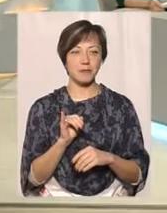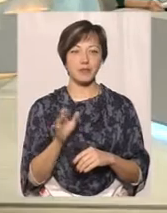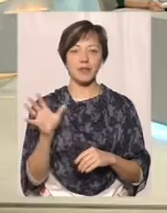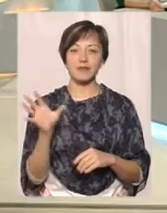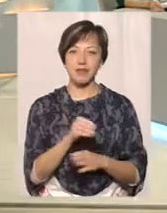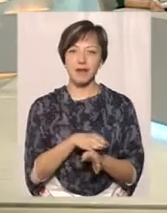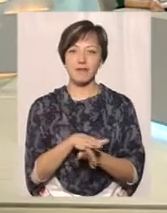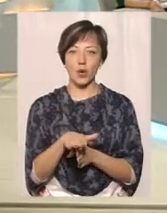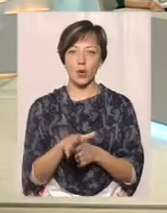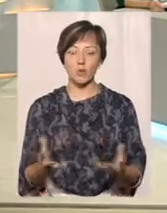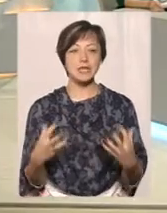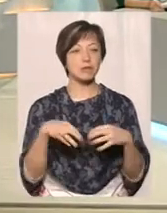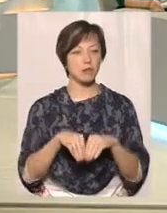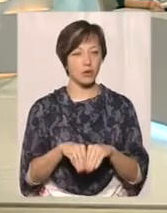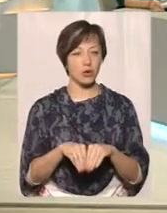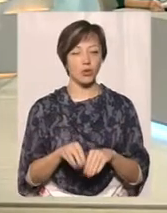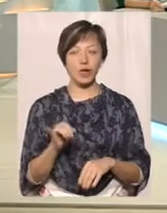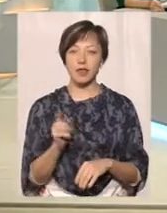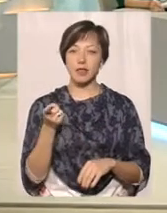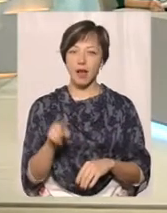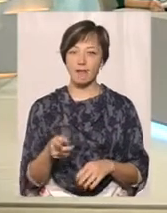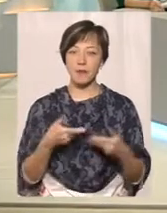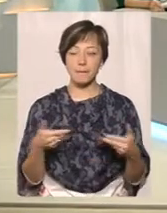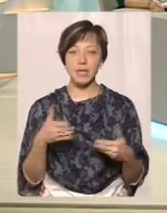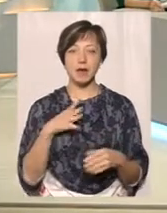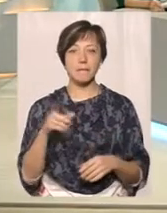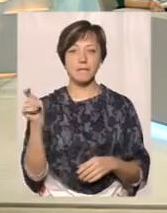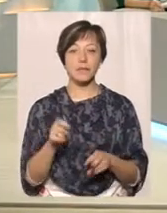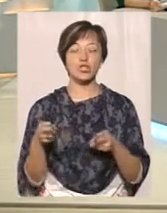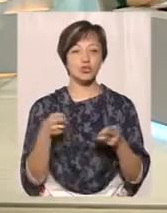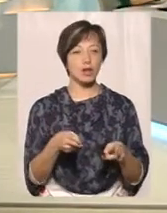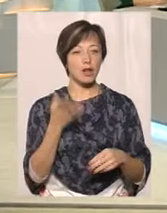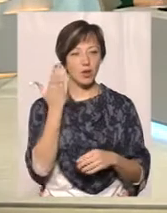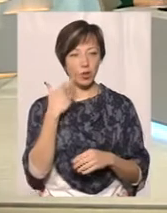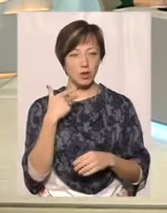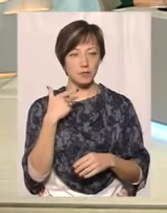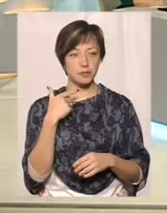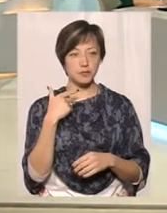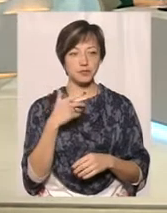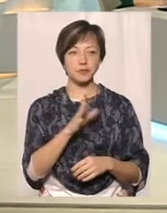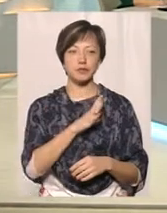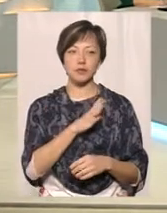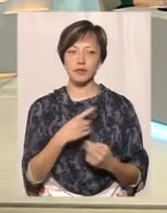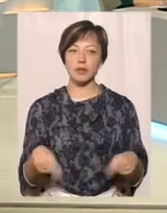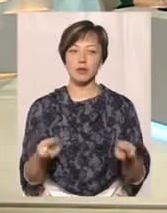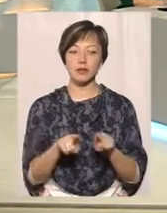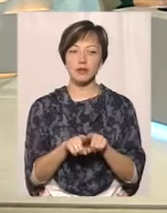виконують спільно. І навіть ми приїжджали, коли були такі